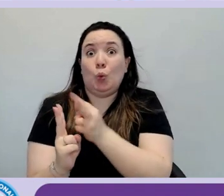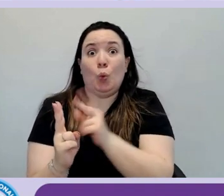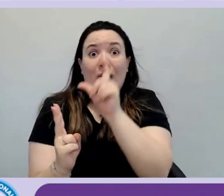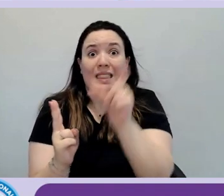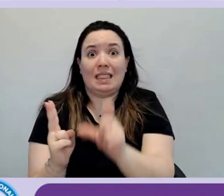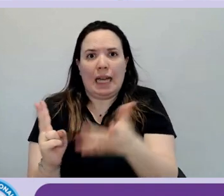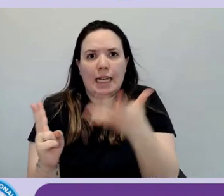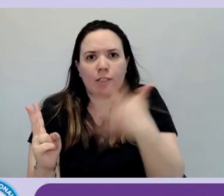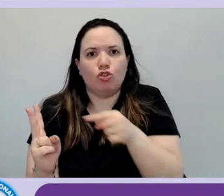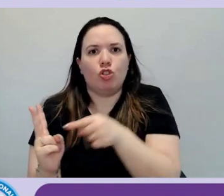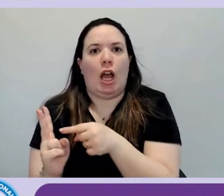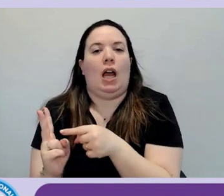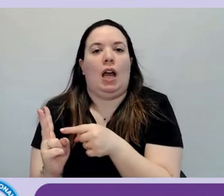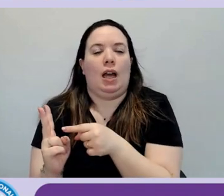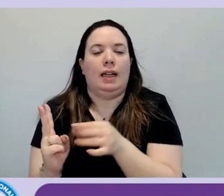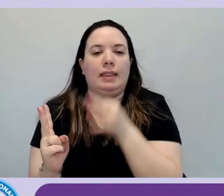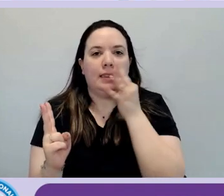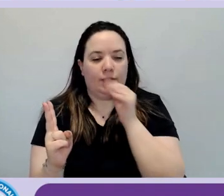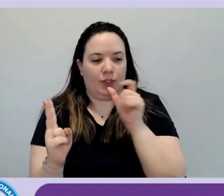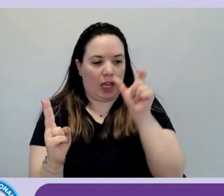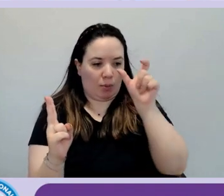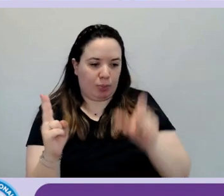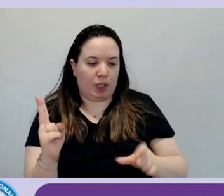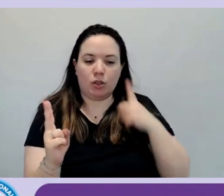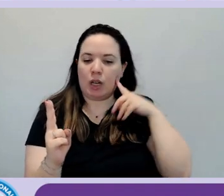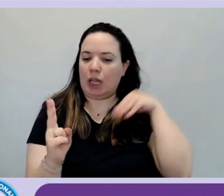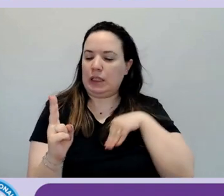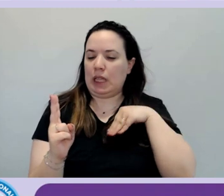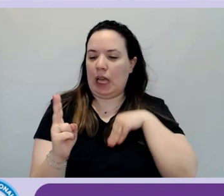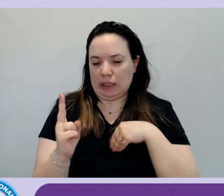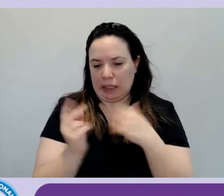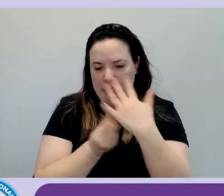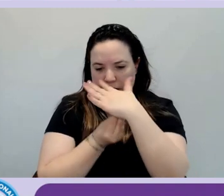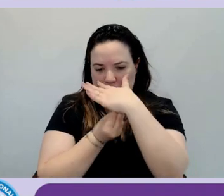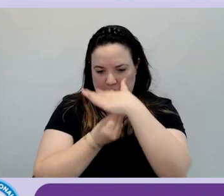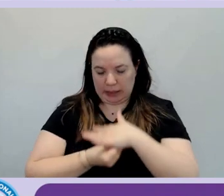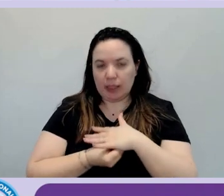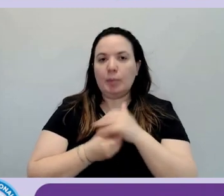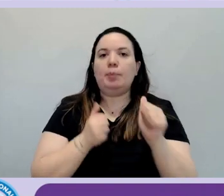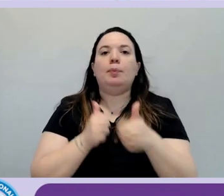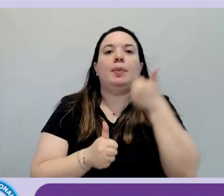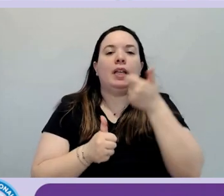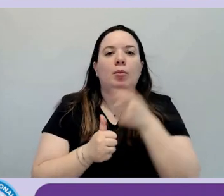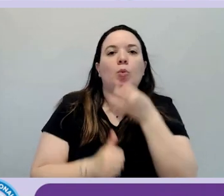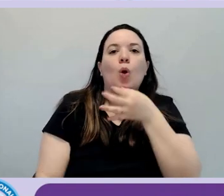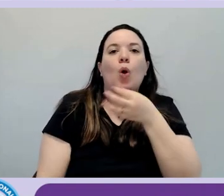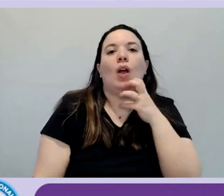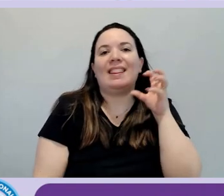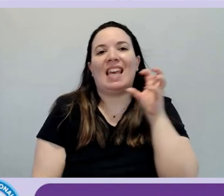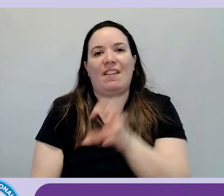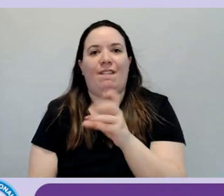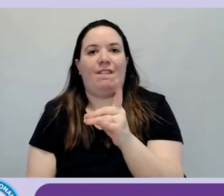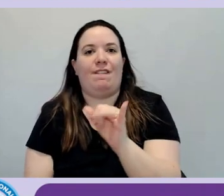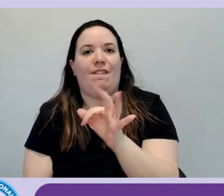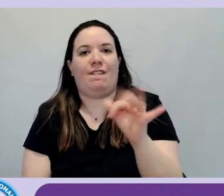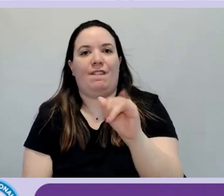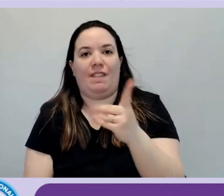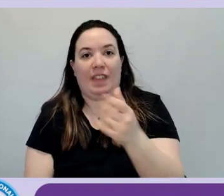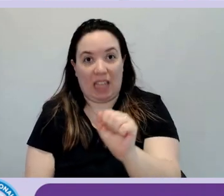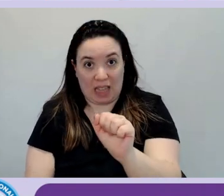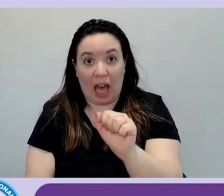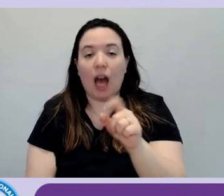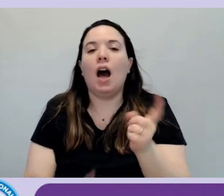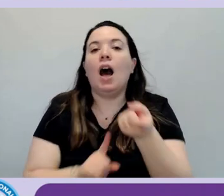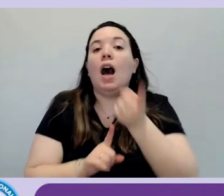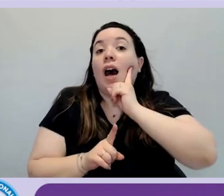l'utente che si sente discriminato fa solitamente prima una diffida all'azienda, all'amministrazione e in caso di inadempienza